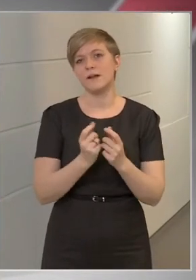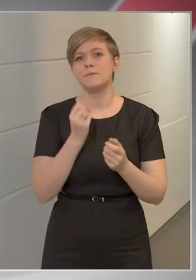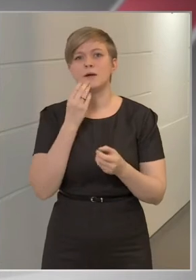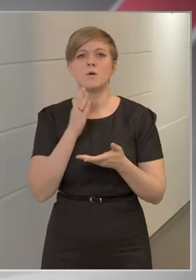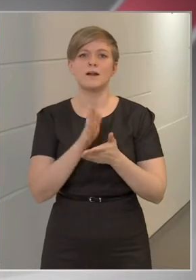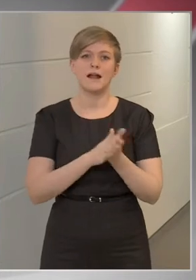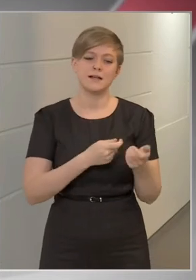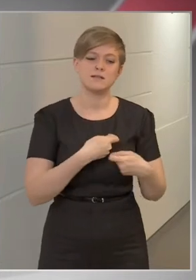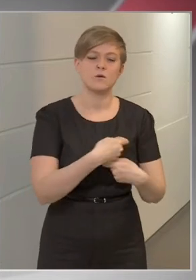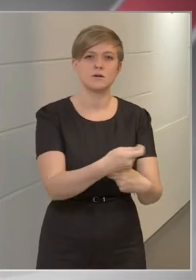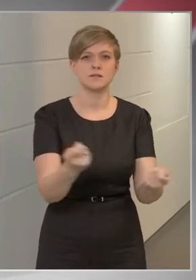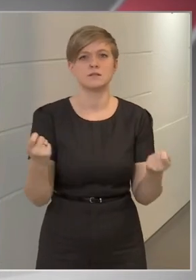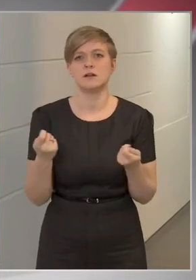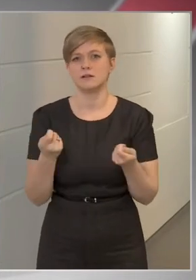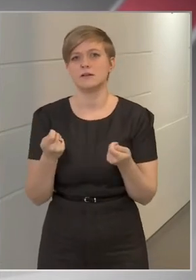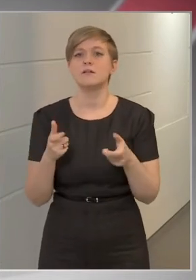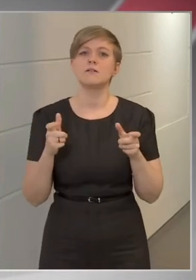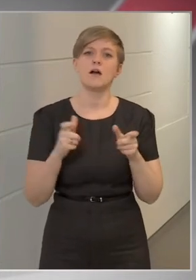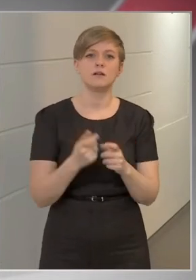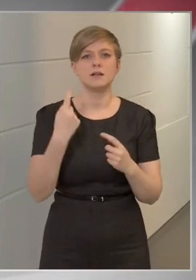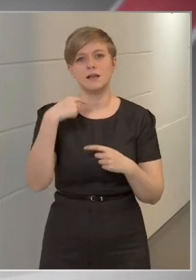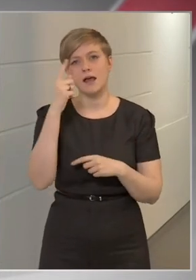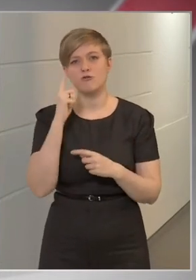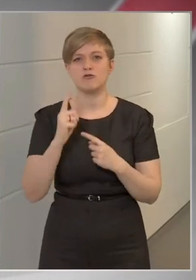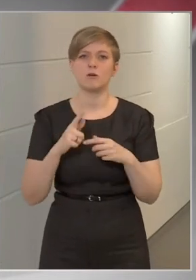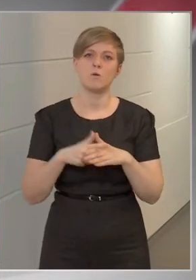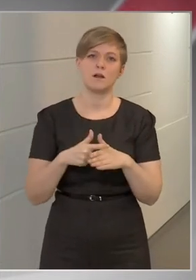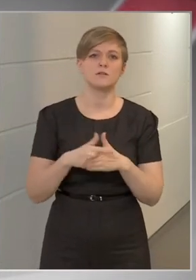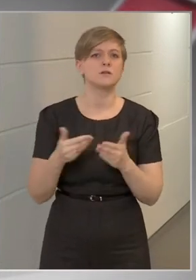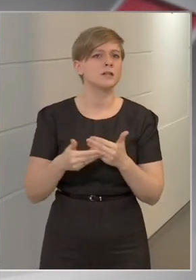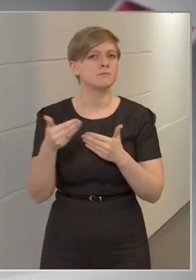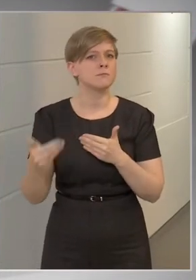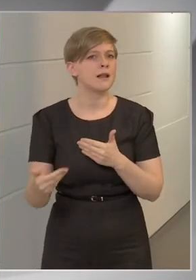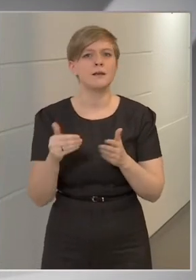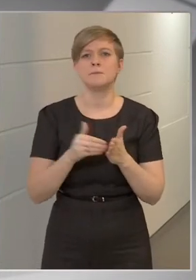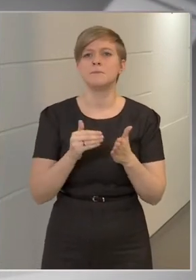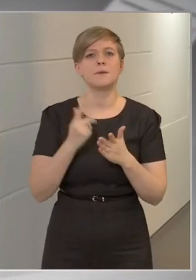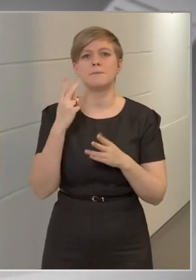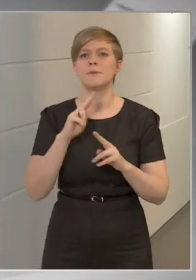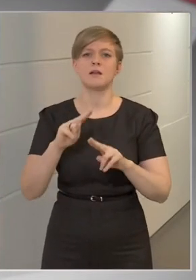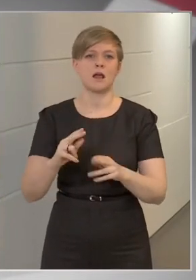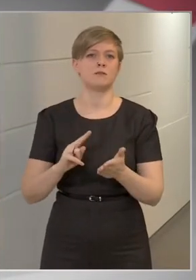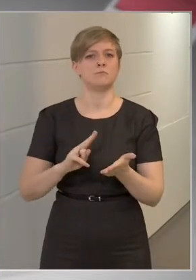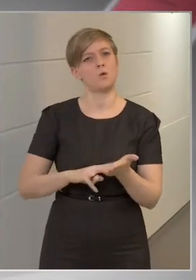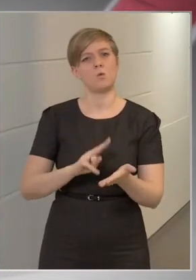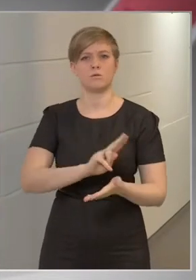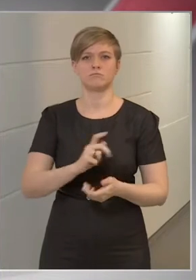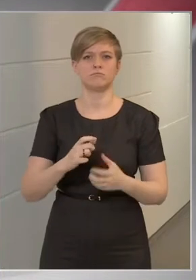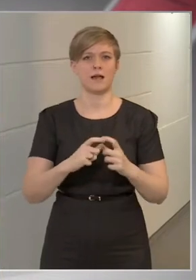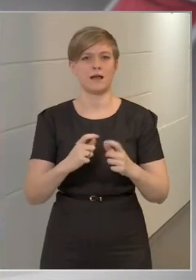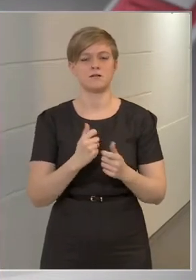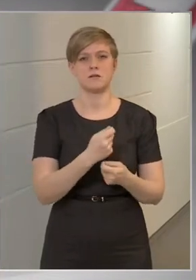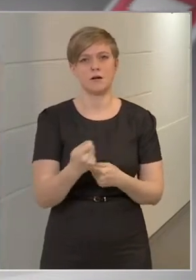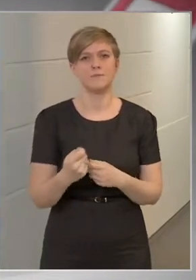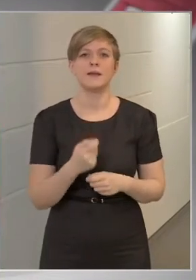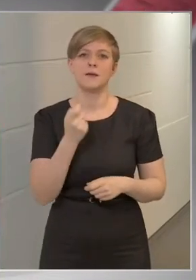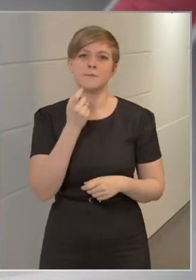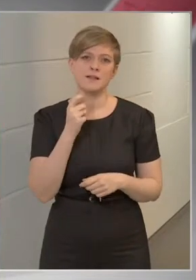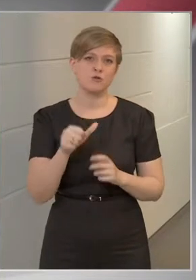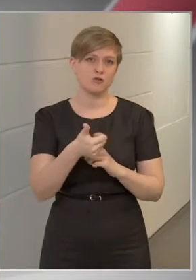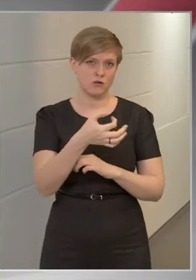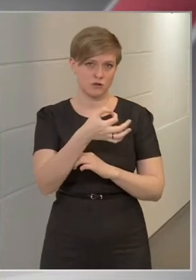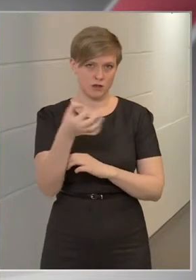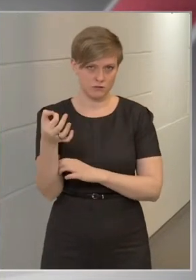kezdik osztani? A karanténon és az esti kijárási korlátozáson kívül mire jogosít a kártya? Március 1